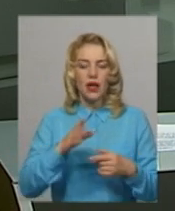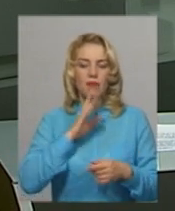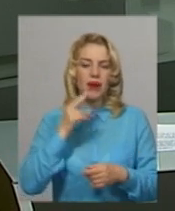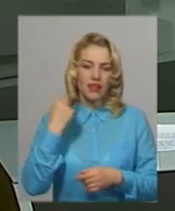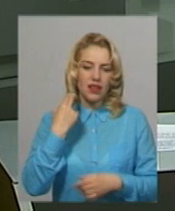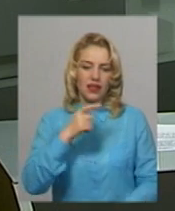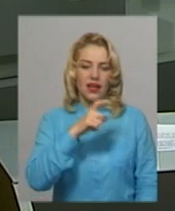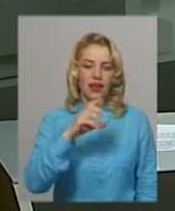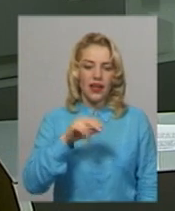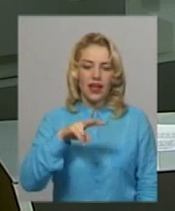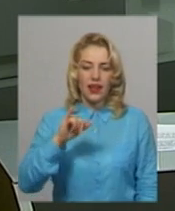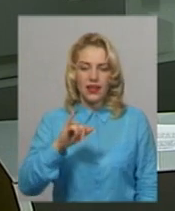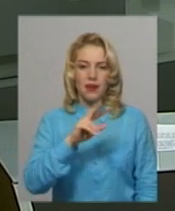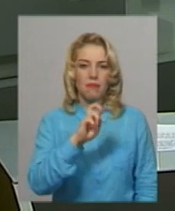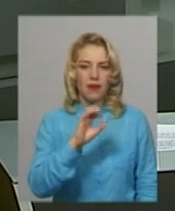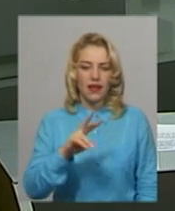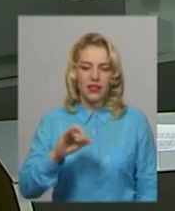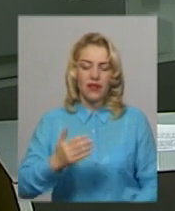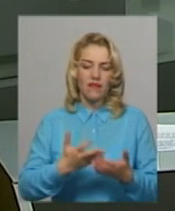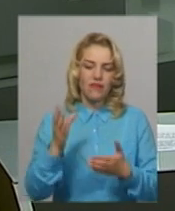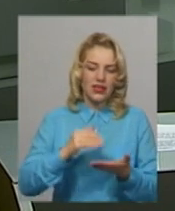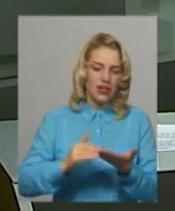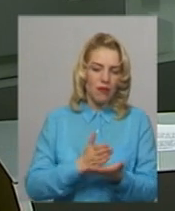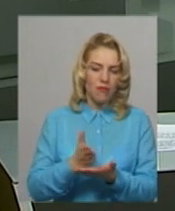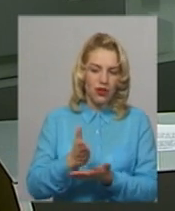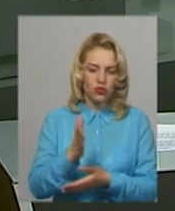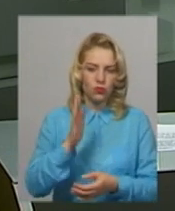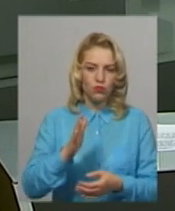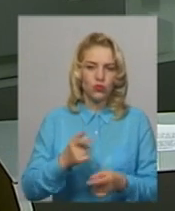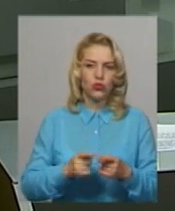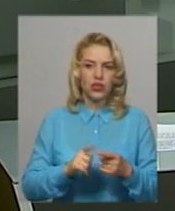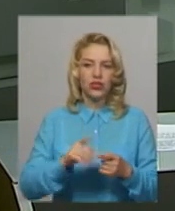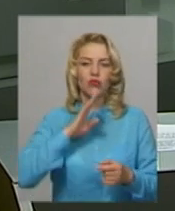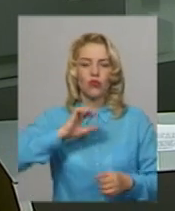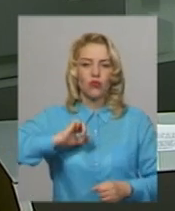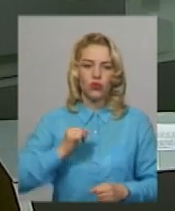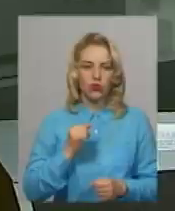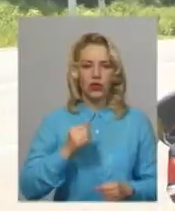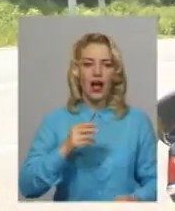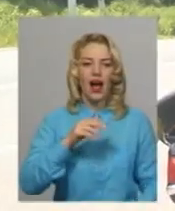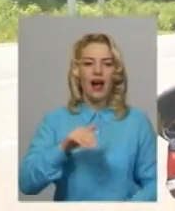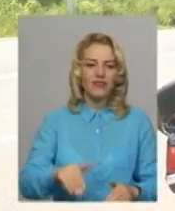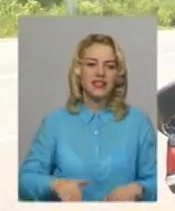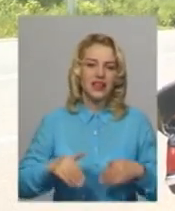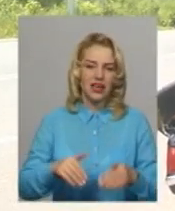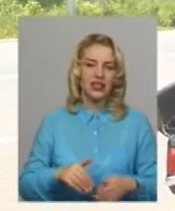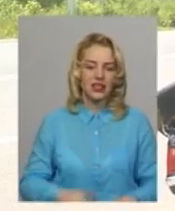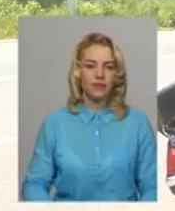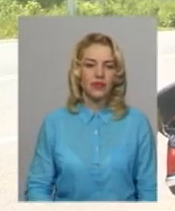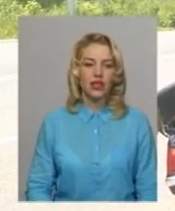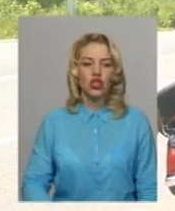Белл, проте весь маршрут від початку та до кінця долатиме її подруга – австралійка Колед. Жіночий склад,